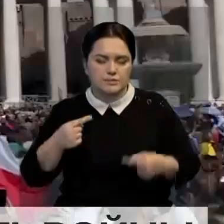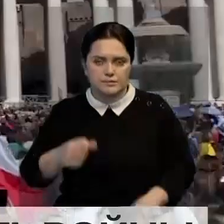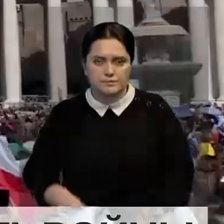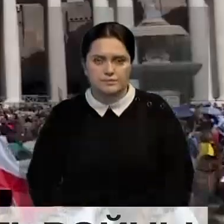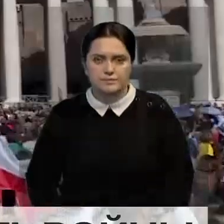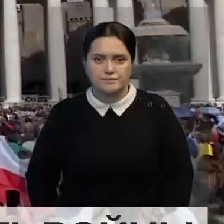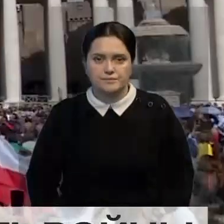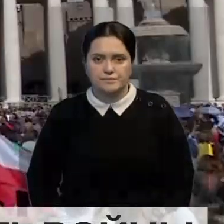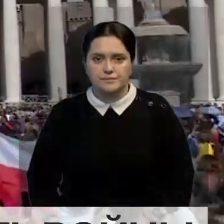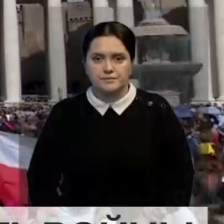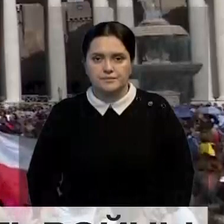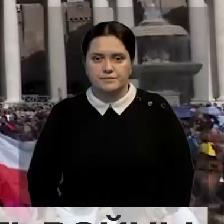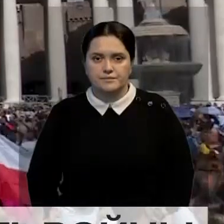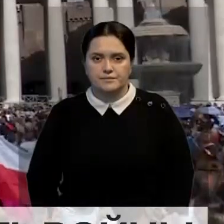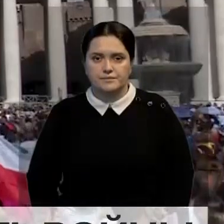разрешения споров.